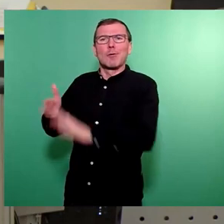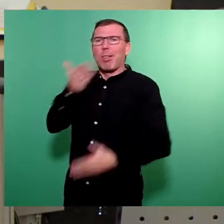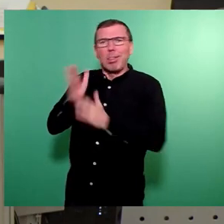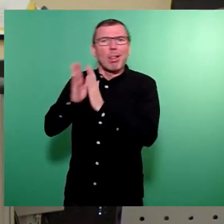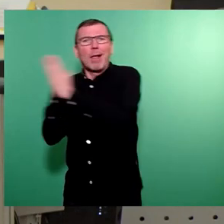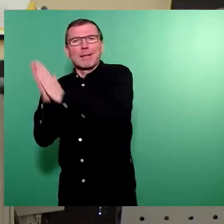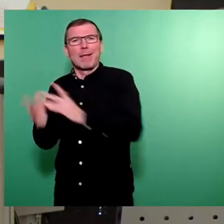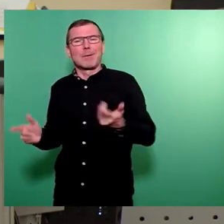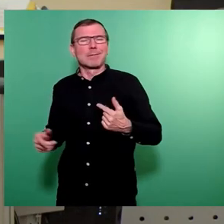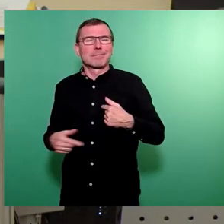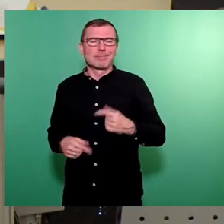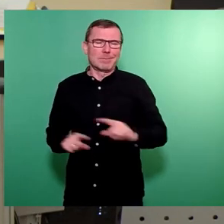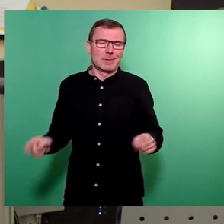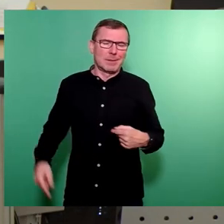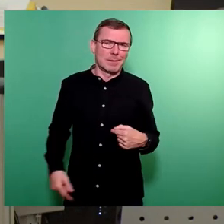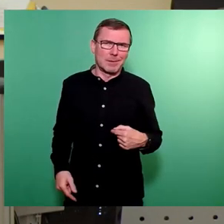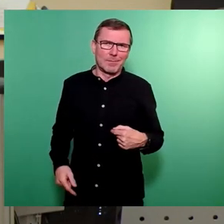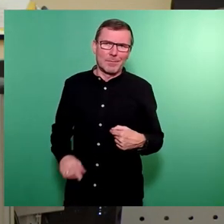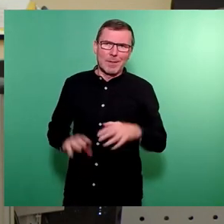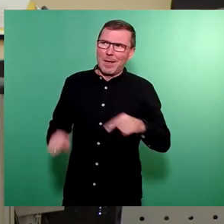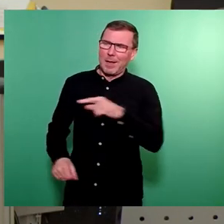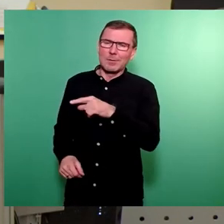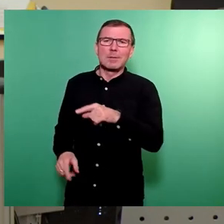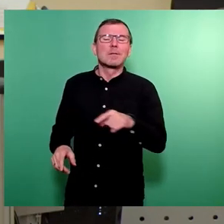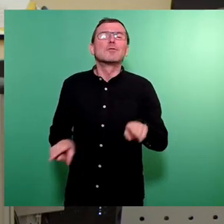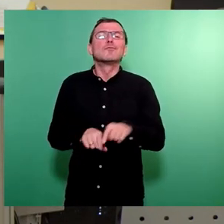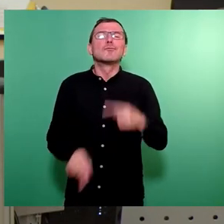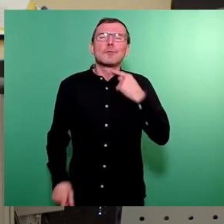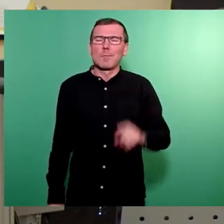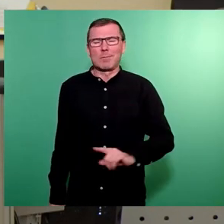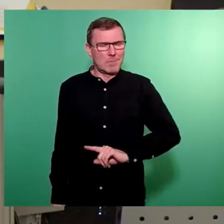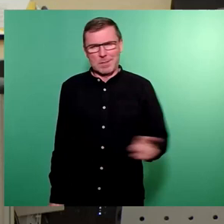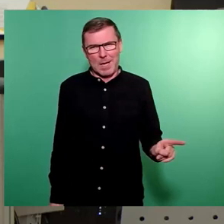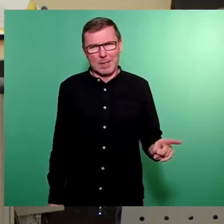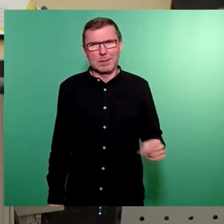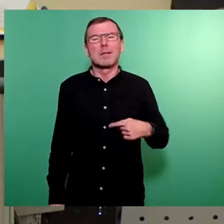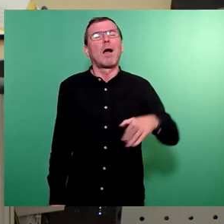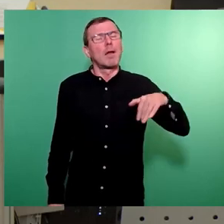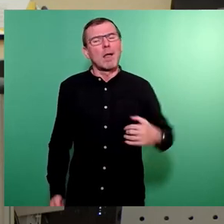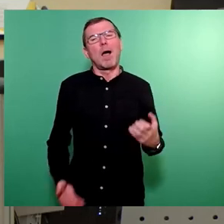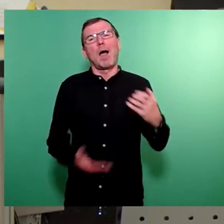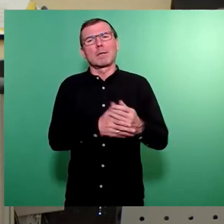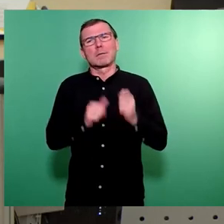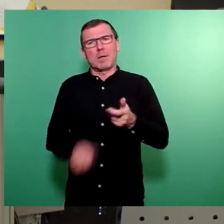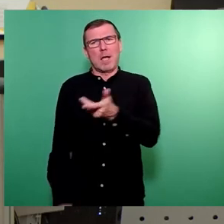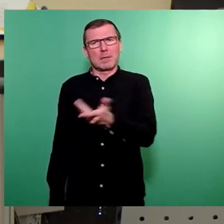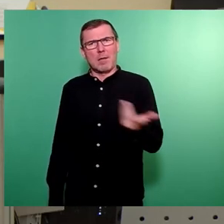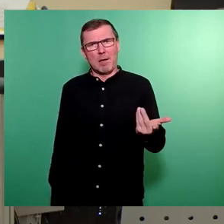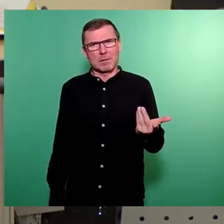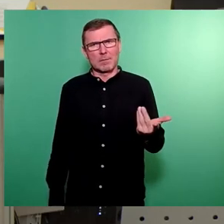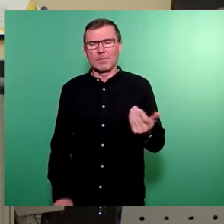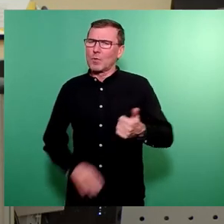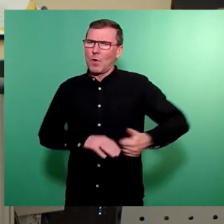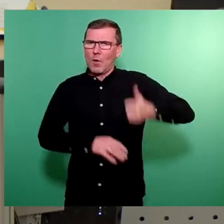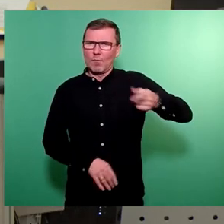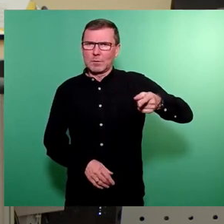werden diesen Haushalt heute nicht mittragen können. Wir haben einen Ersetzungsantrag eingebracht. Und der Vorsitzende wird